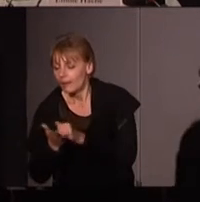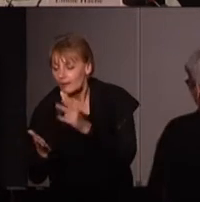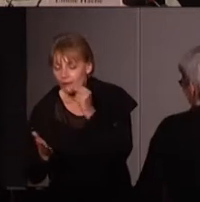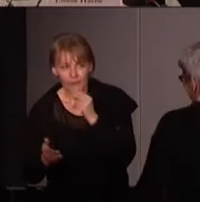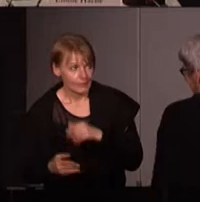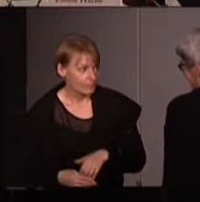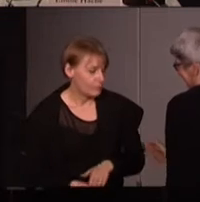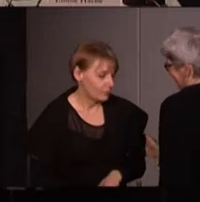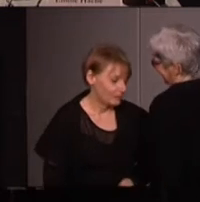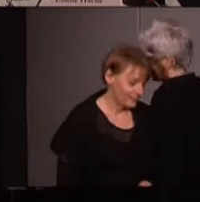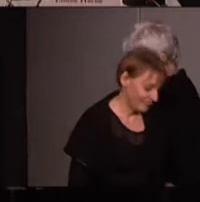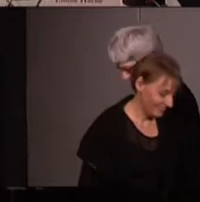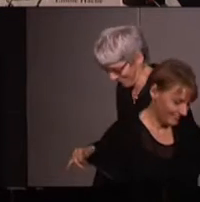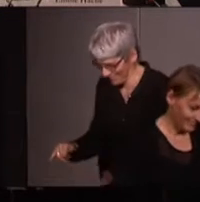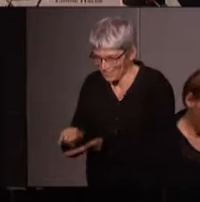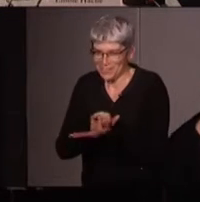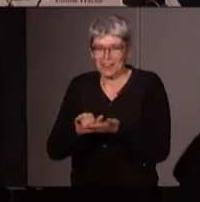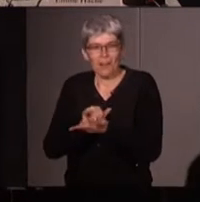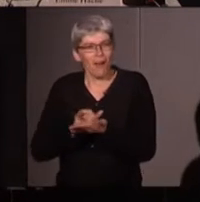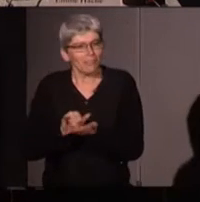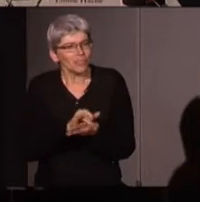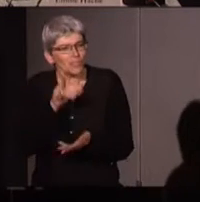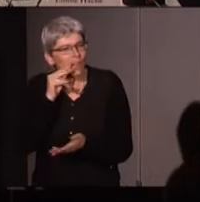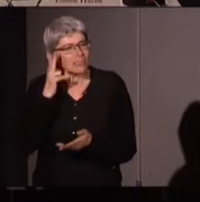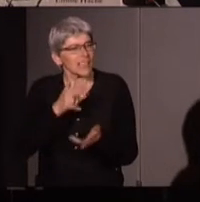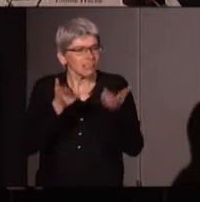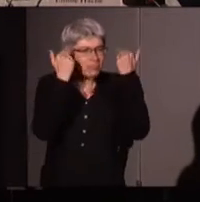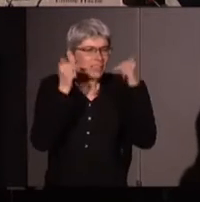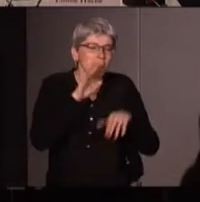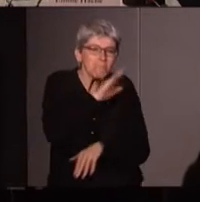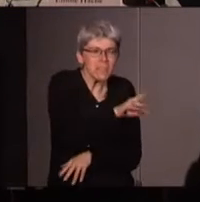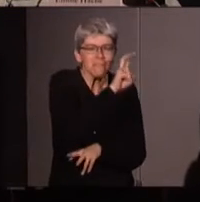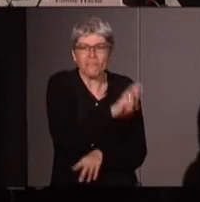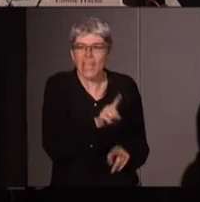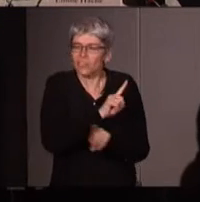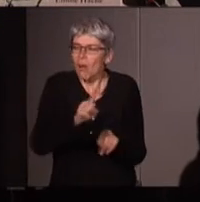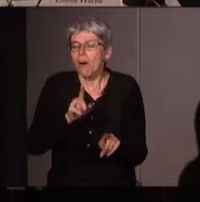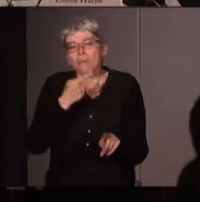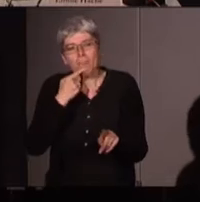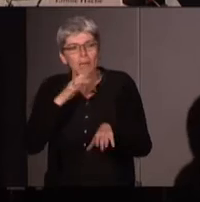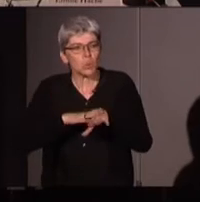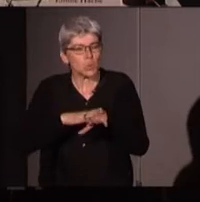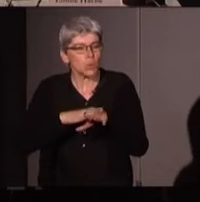pas dans le féminisme on n'est pas dans l'écologie on n'est pas dans l'éco-féminisme donc est-ce que